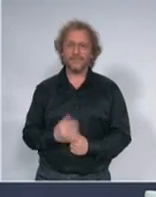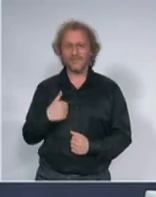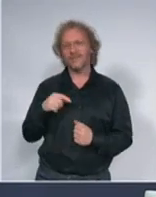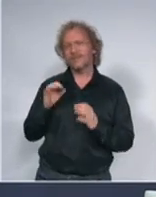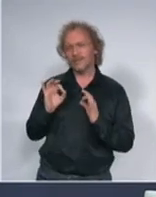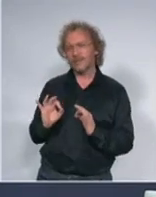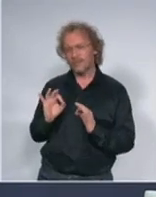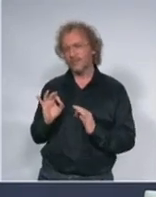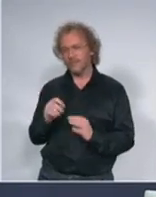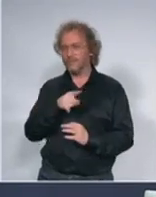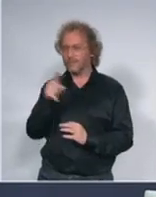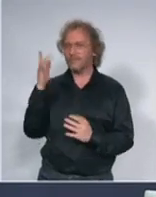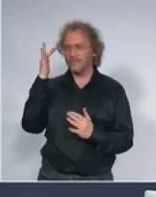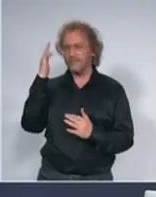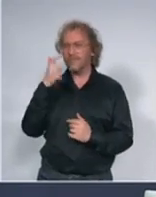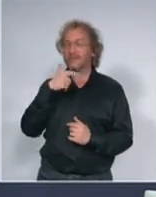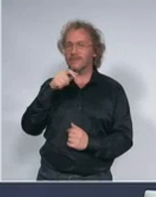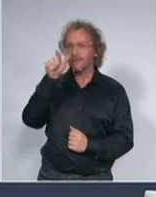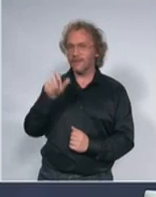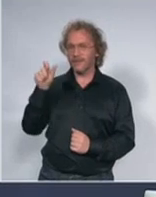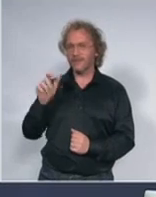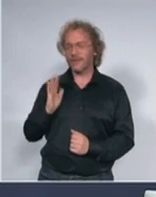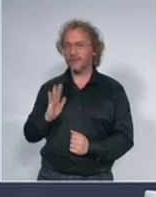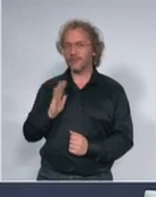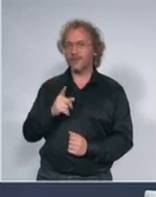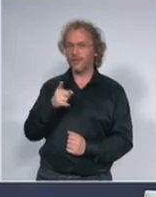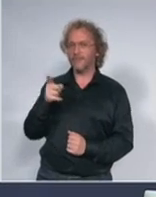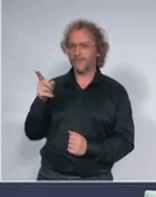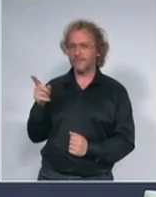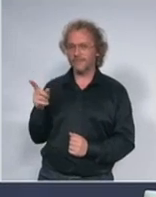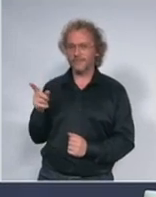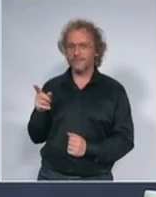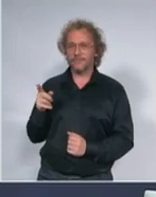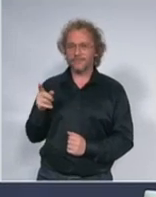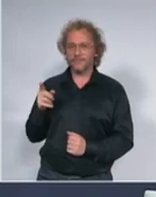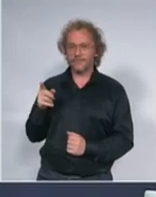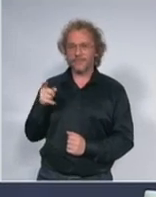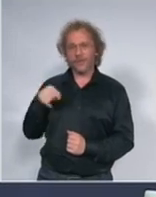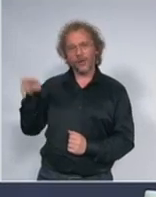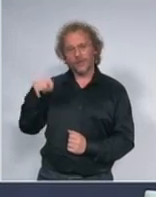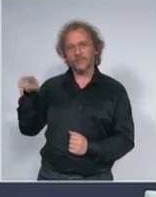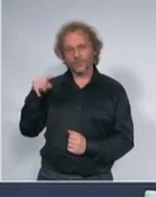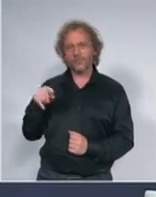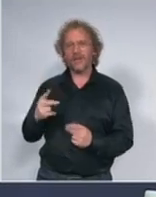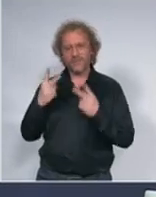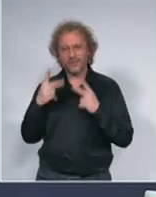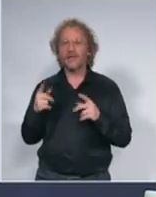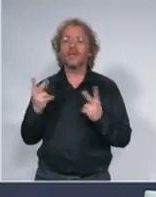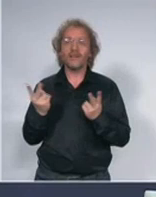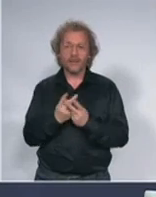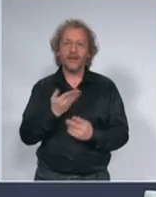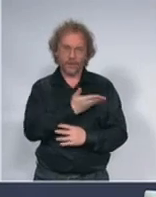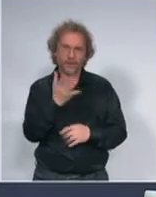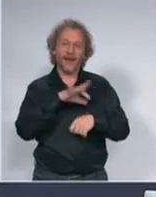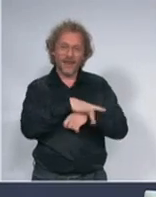starije sugrađane, koji su nam u ovom trenutku, uz naše zdravstvene radnike i zdravstvene saradnike, najvažniji svima nama,